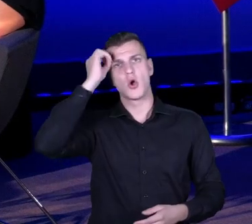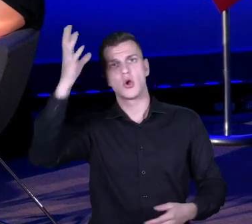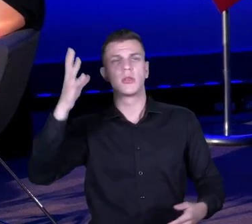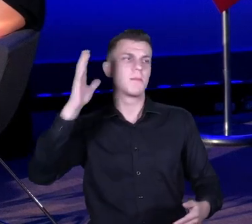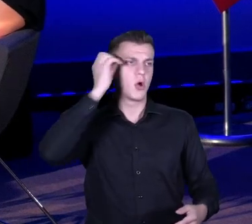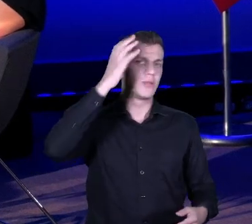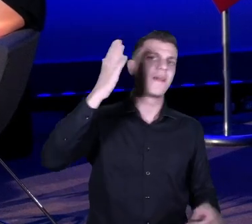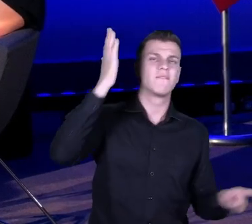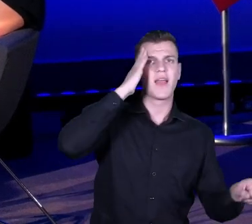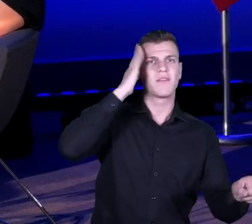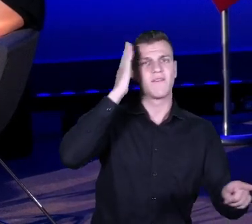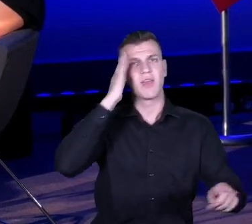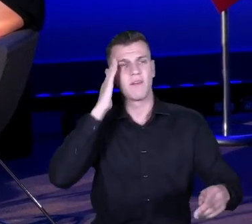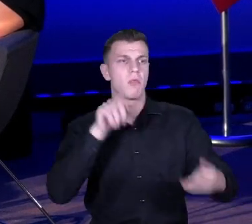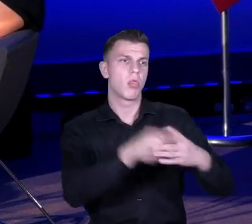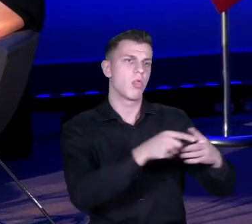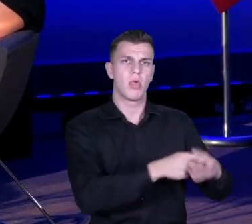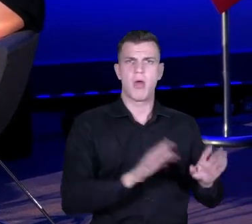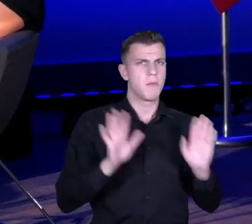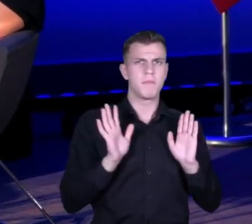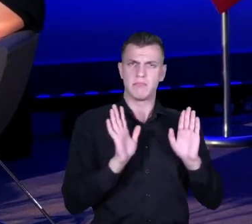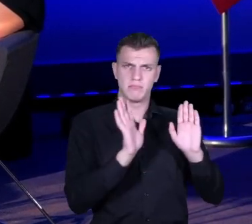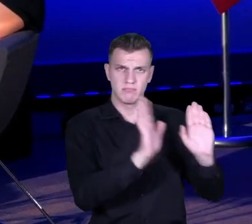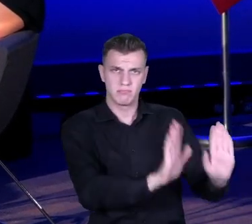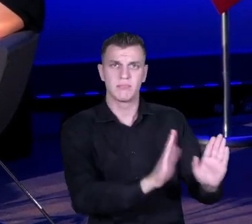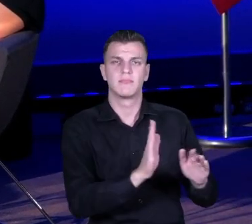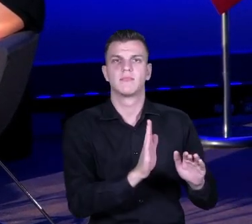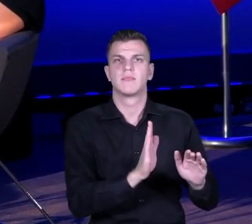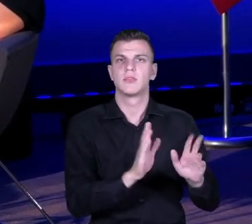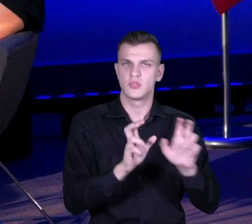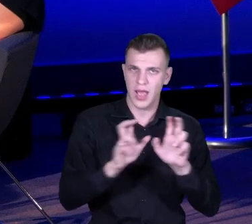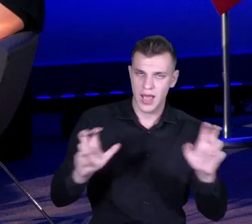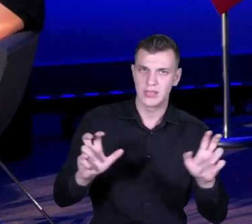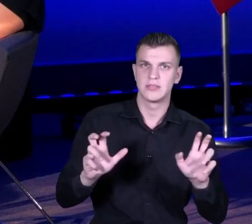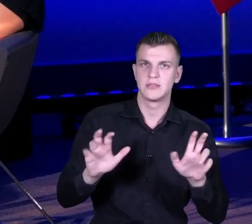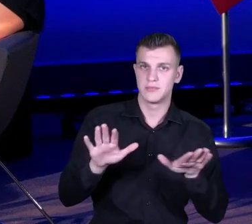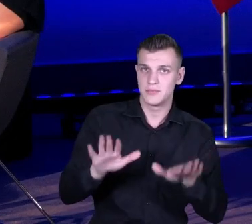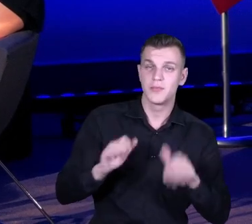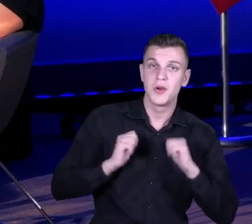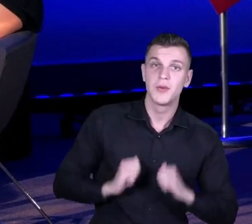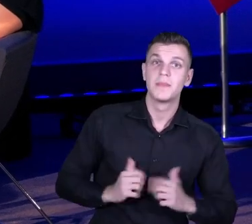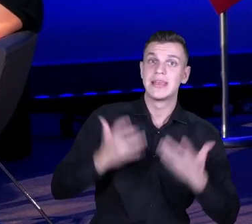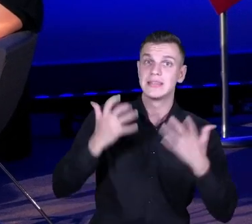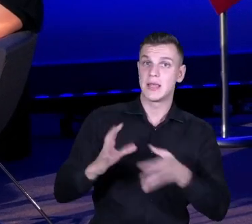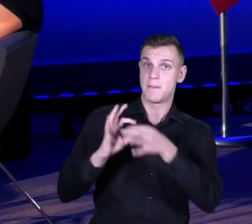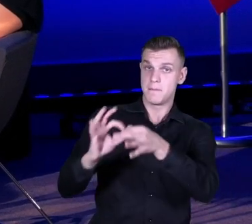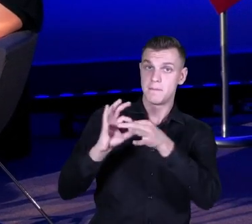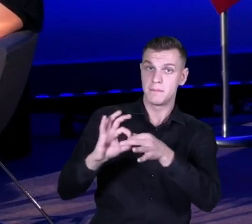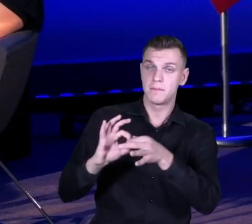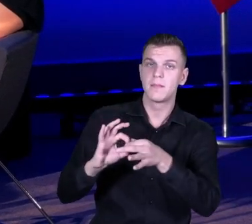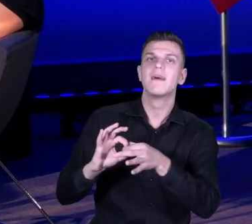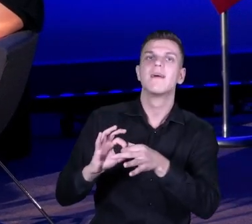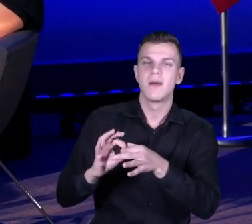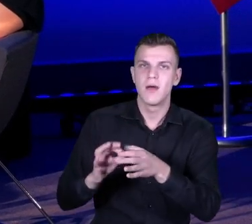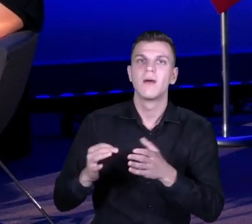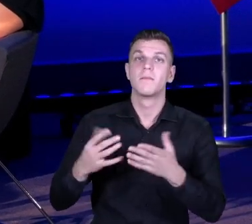dać sobie sporo czasu. Z mojej perspektywy, żeby te procesy były jakieś trwałe, rozpoczynam piąty rok, potrzeba